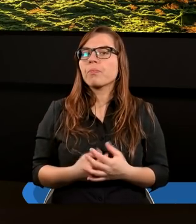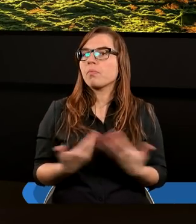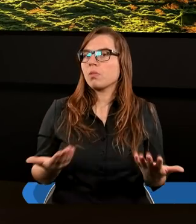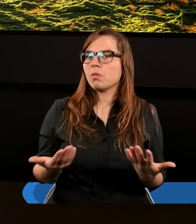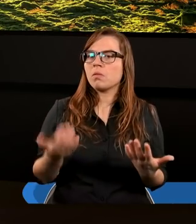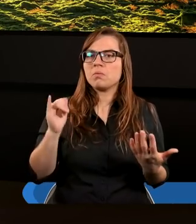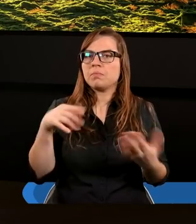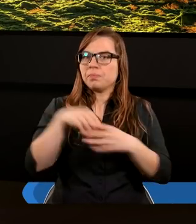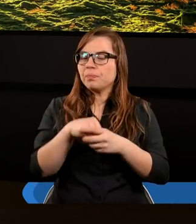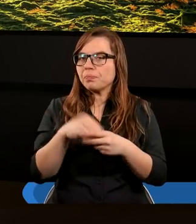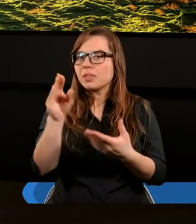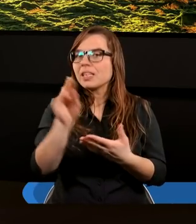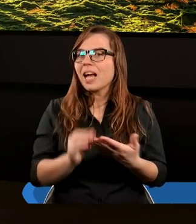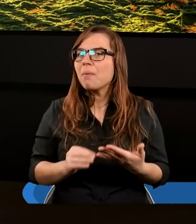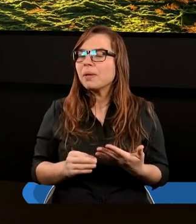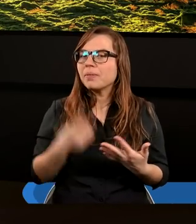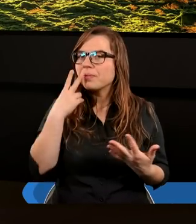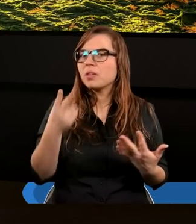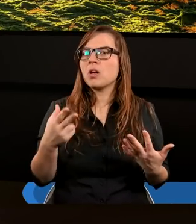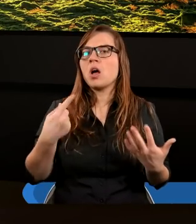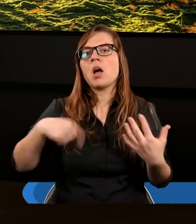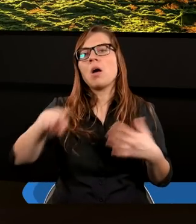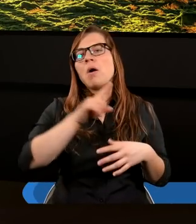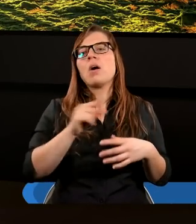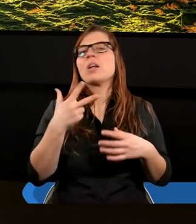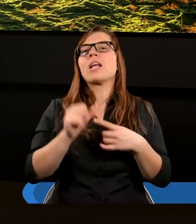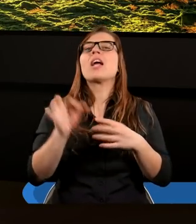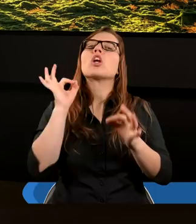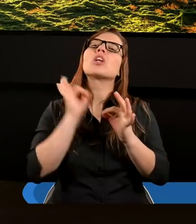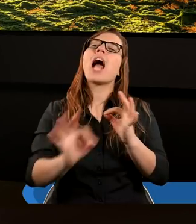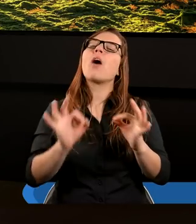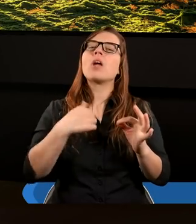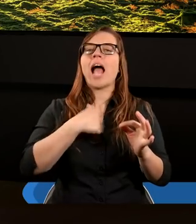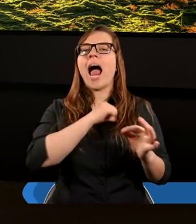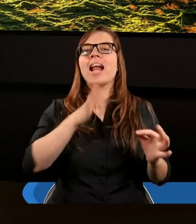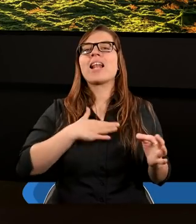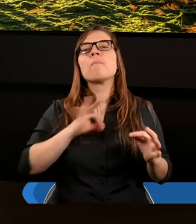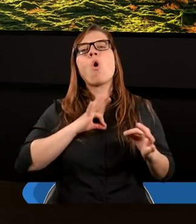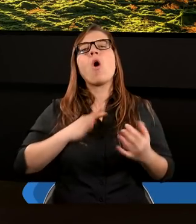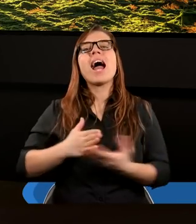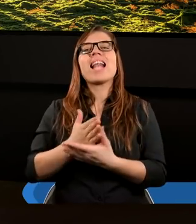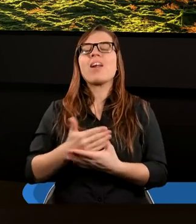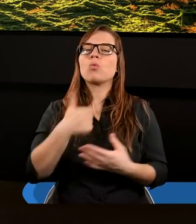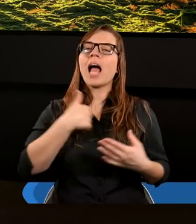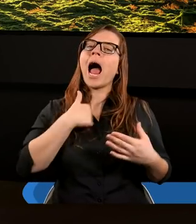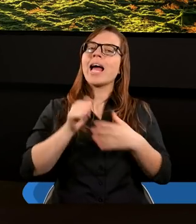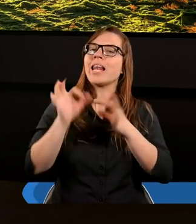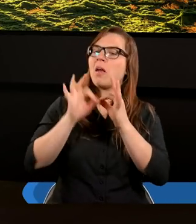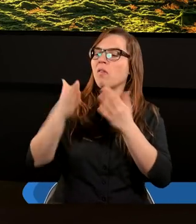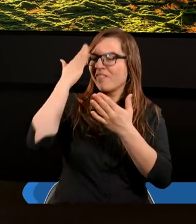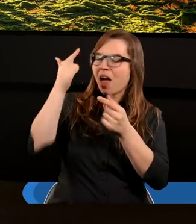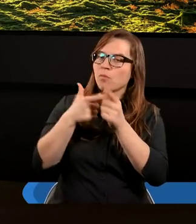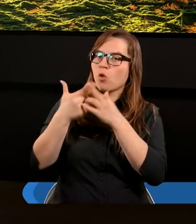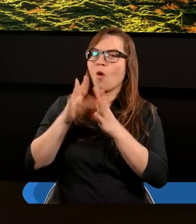Jasno tu jest napisane, że nie jesteśmy szczególni sami w sobie. To Jezus czyni nas szczególnymi i to